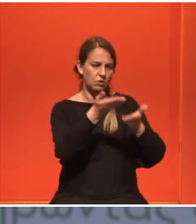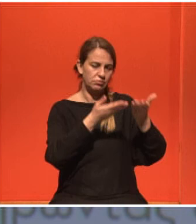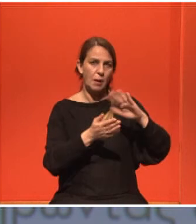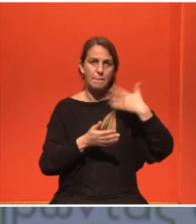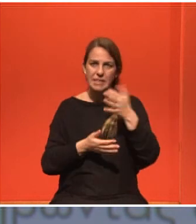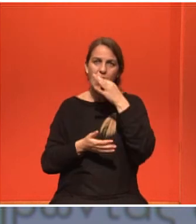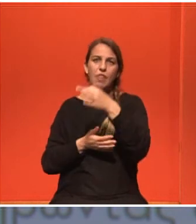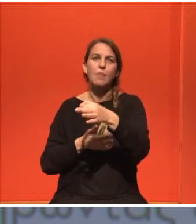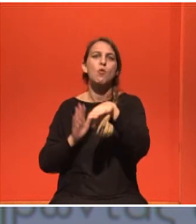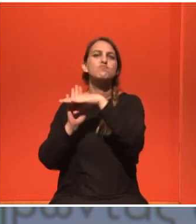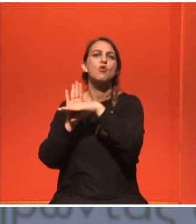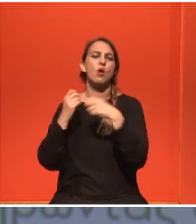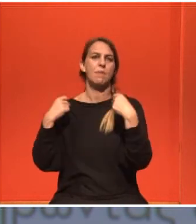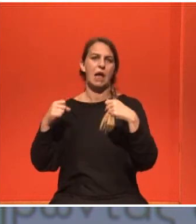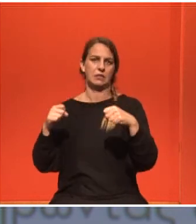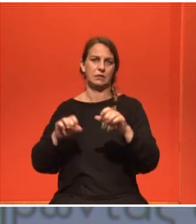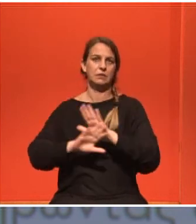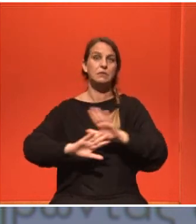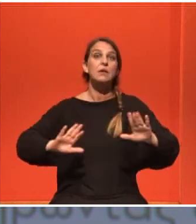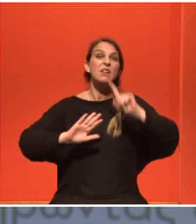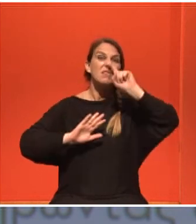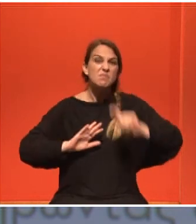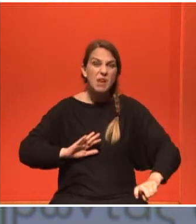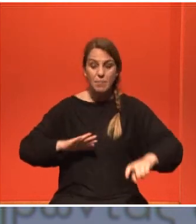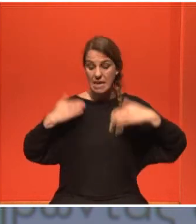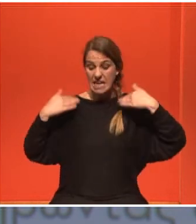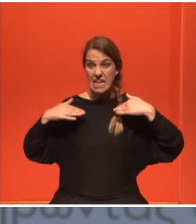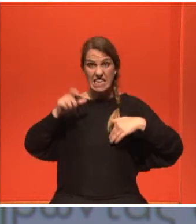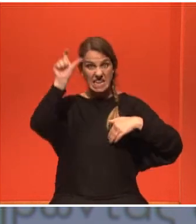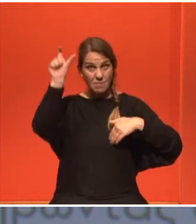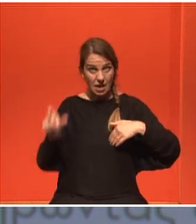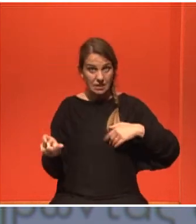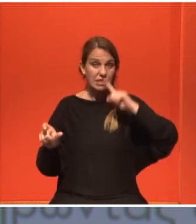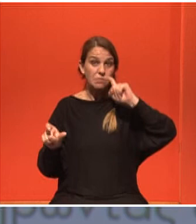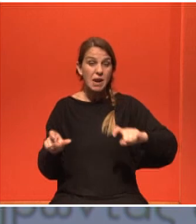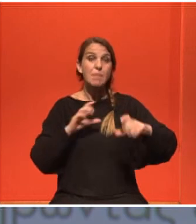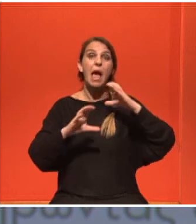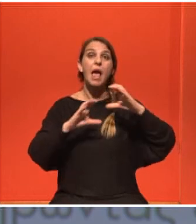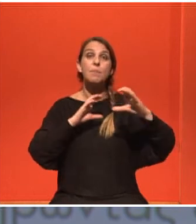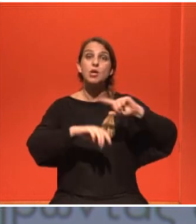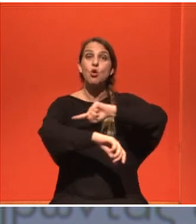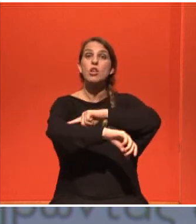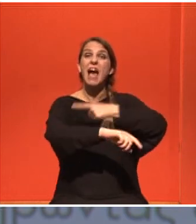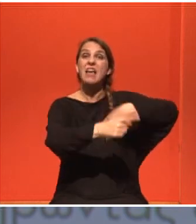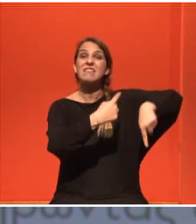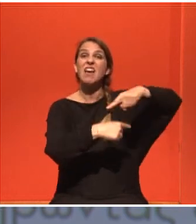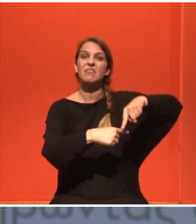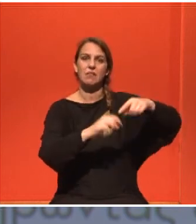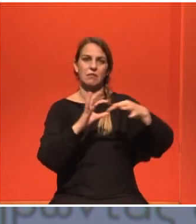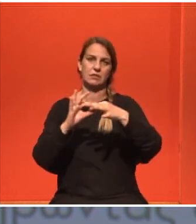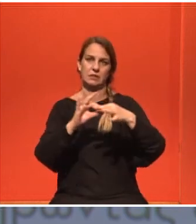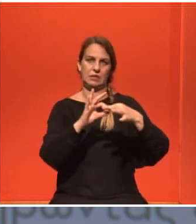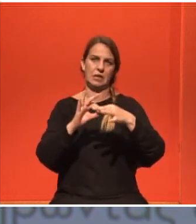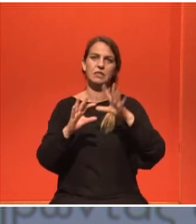γυμναστής σας να μιλάει με τους γιατρούς. Είναι πάρα πολύ σημαντική η συνεργασία. Και